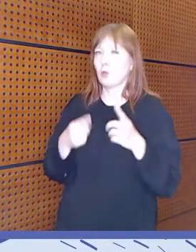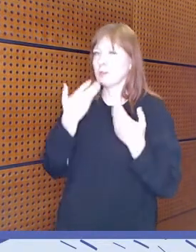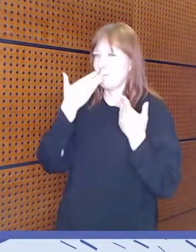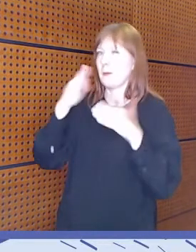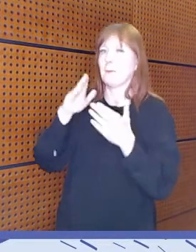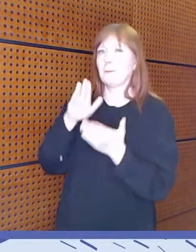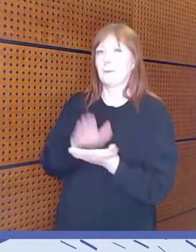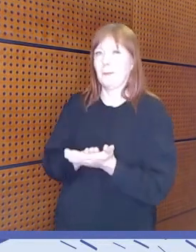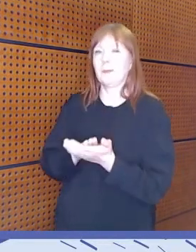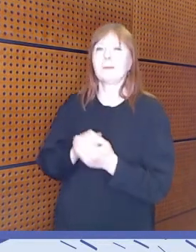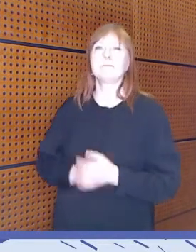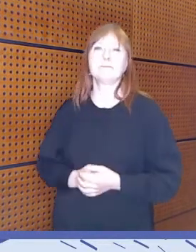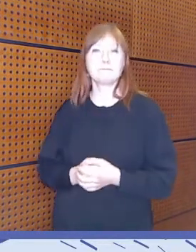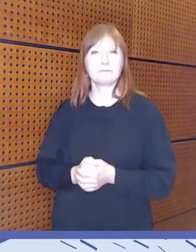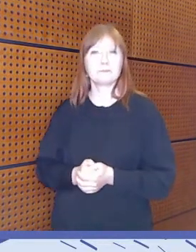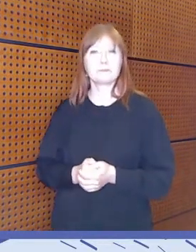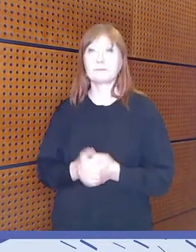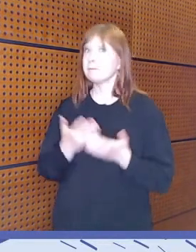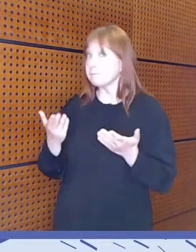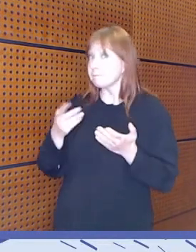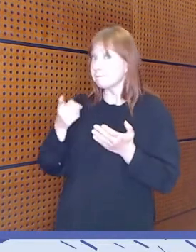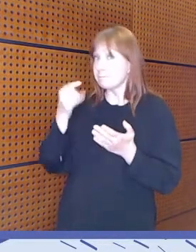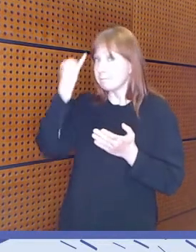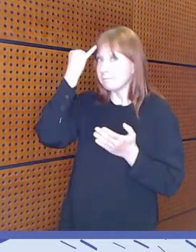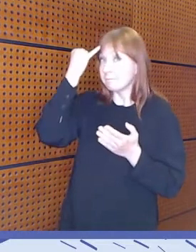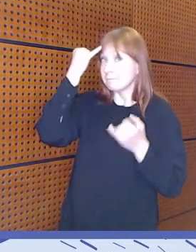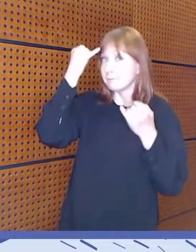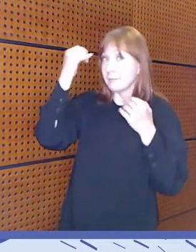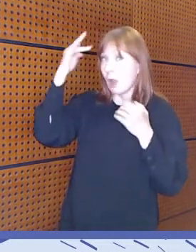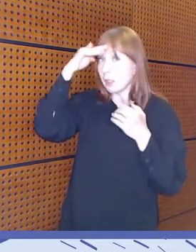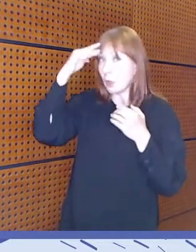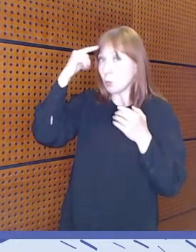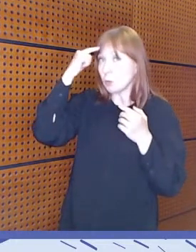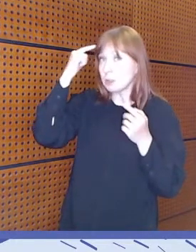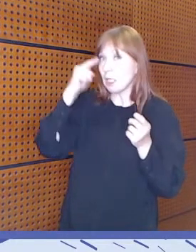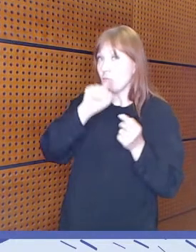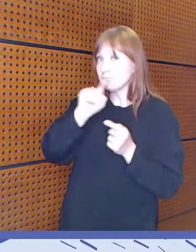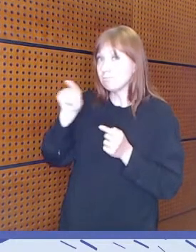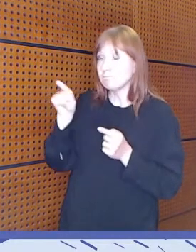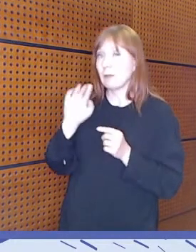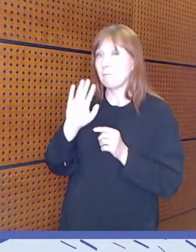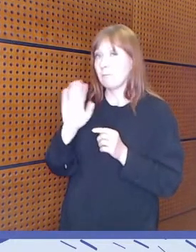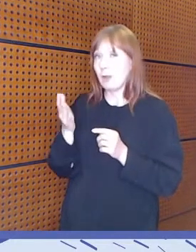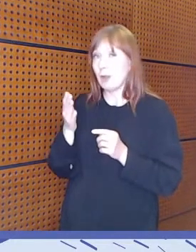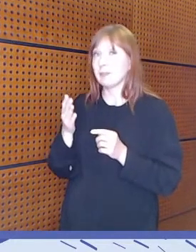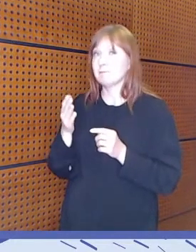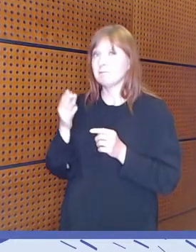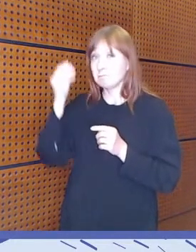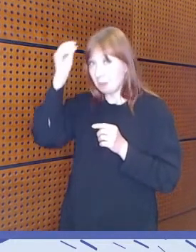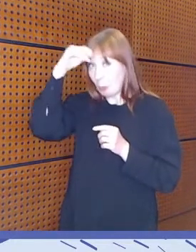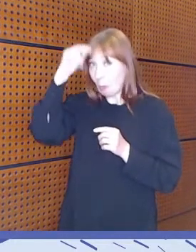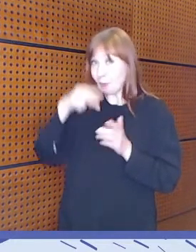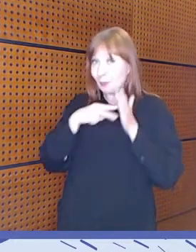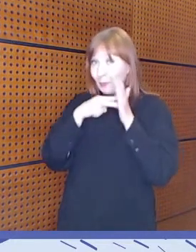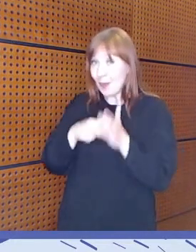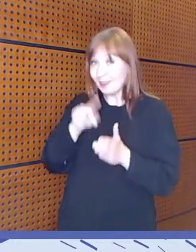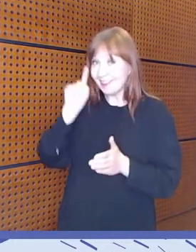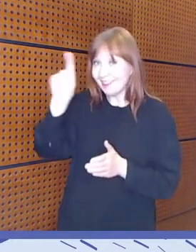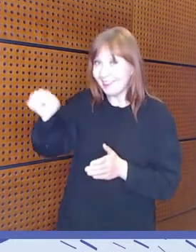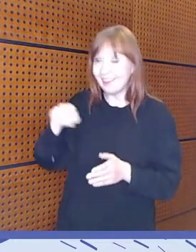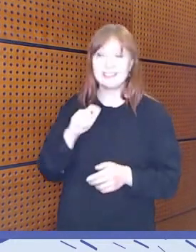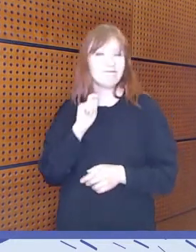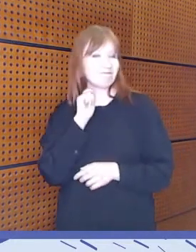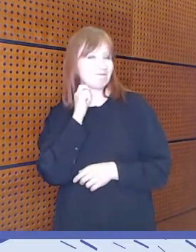Herääkö tästä ajatuksia tai tuliko sellainen olo, että opintomatkan voisi ehkä joku oma